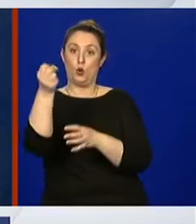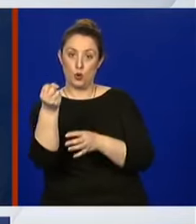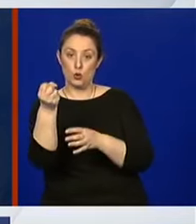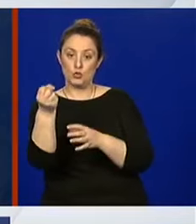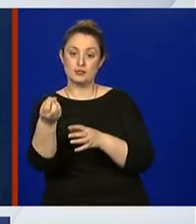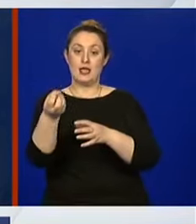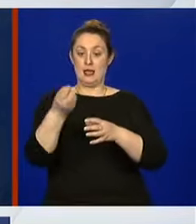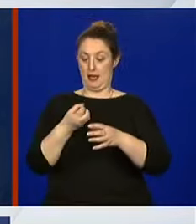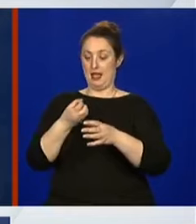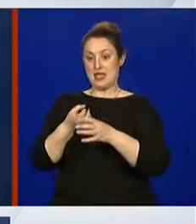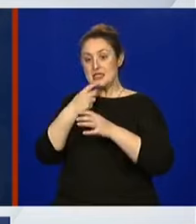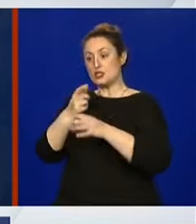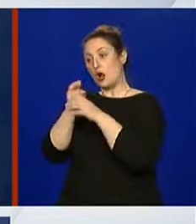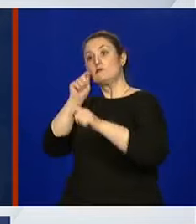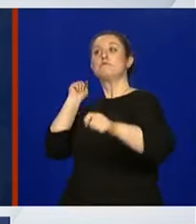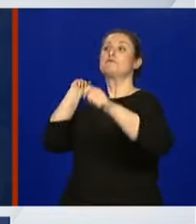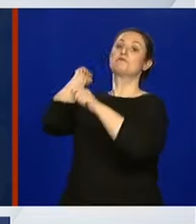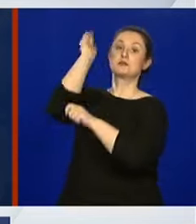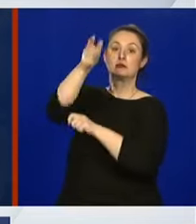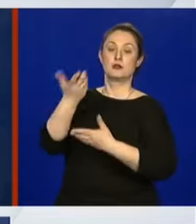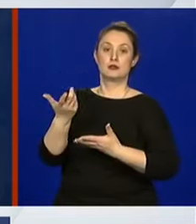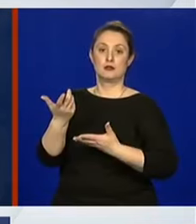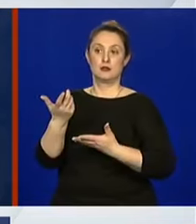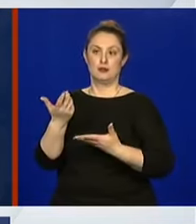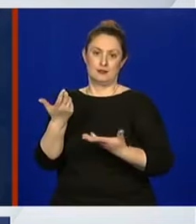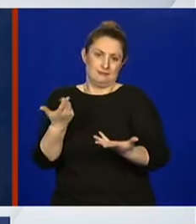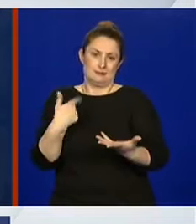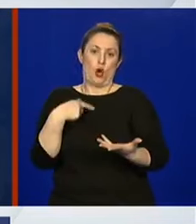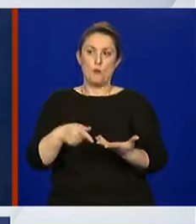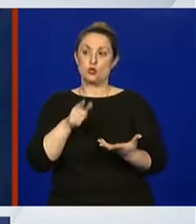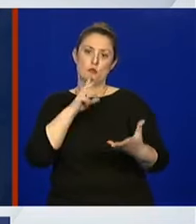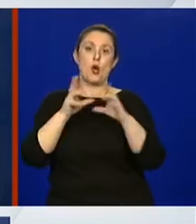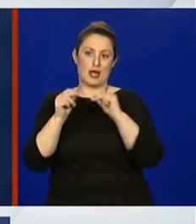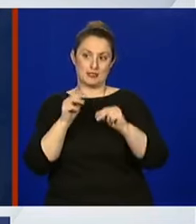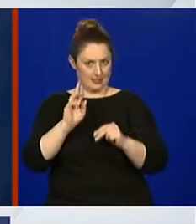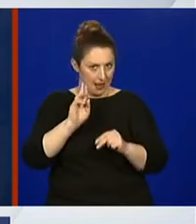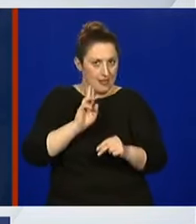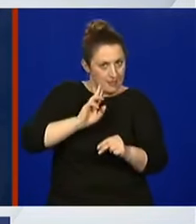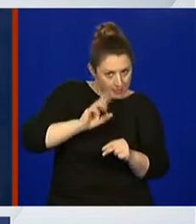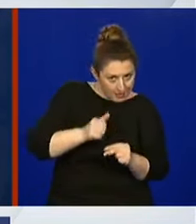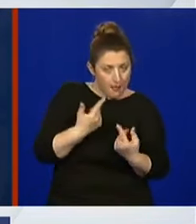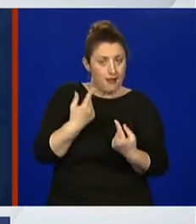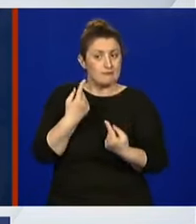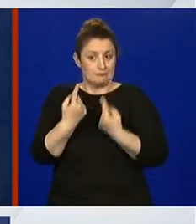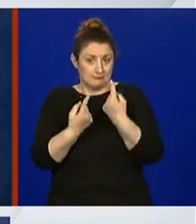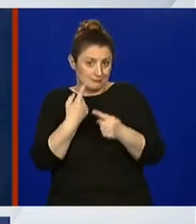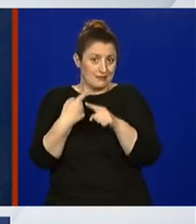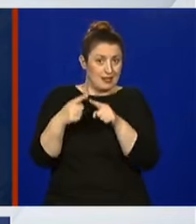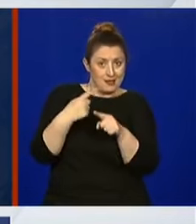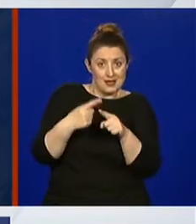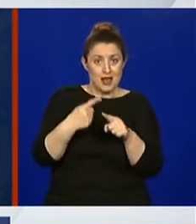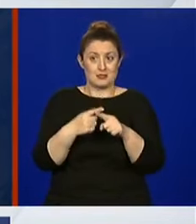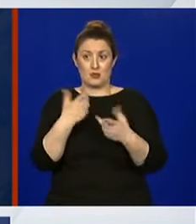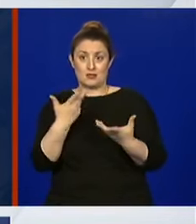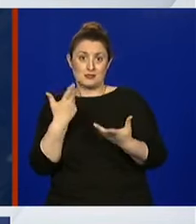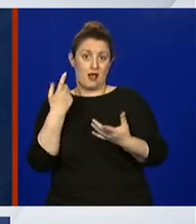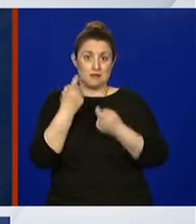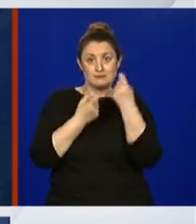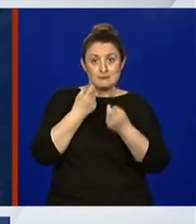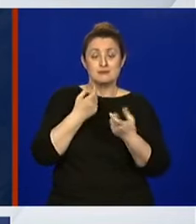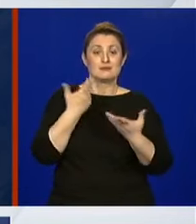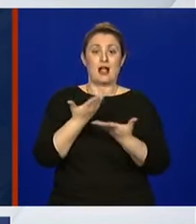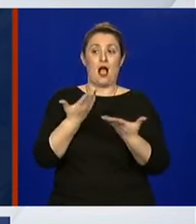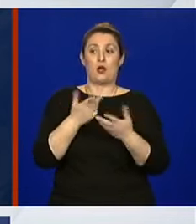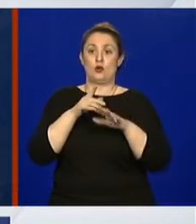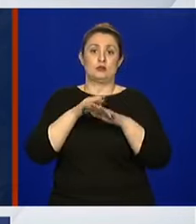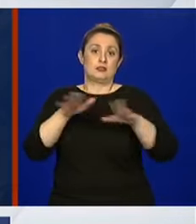ispred svojih usta, možemo o tome razgovarati. Da li pošto je tu neki epidemiološki aspekti koje treba prodiskutirati i koje treba vidjeti, da li